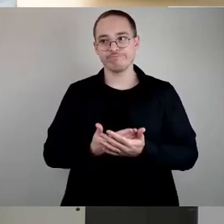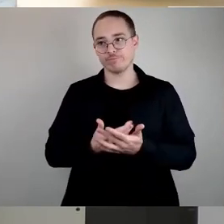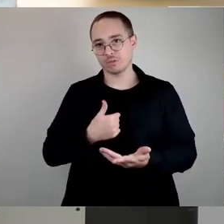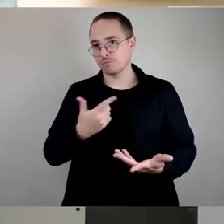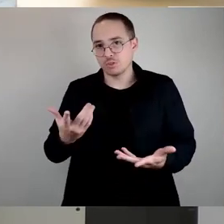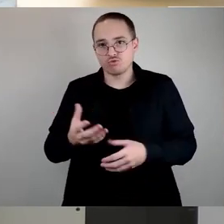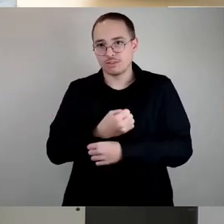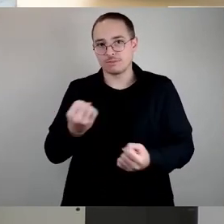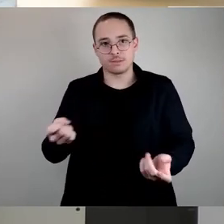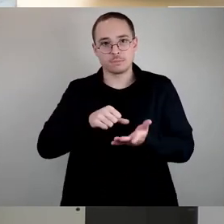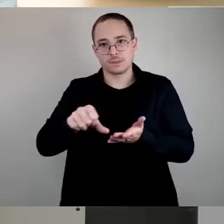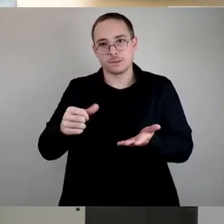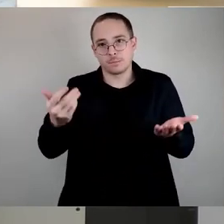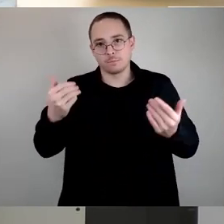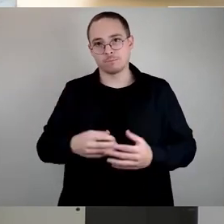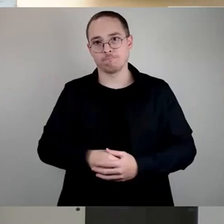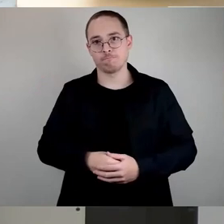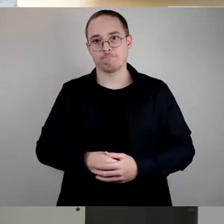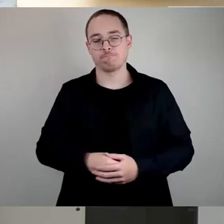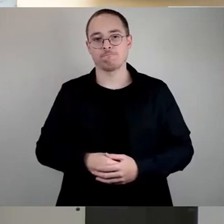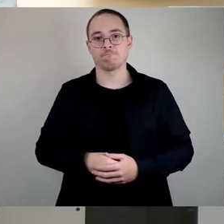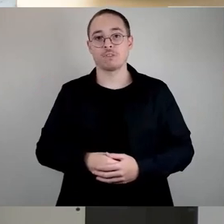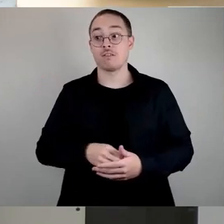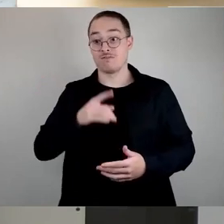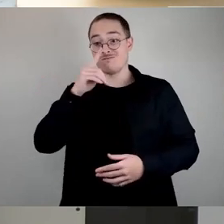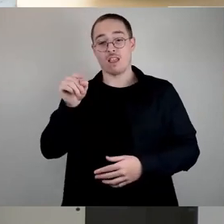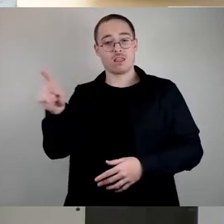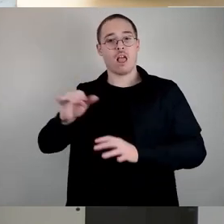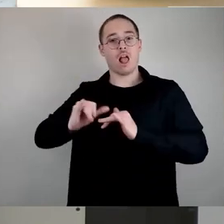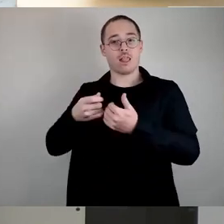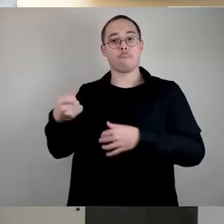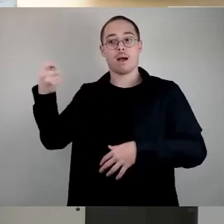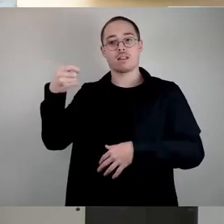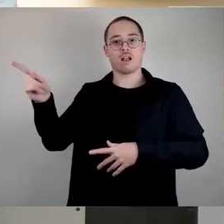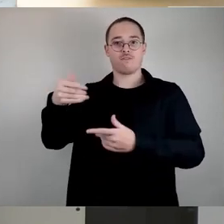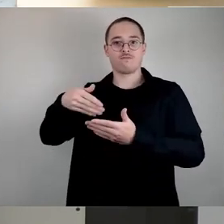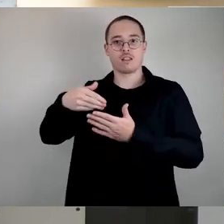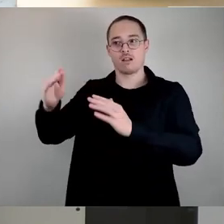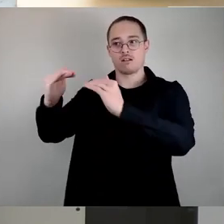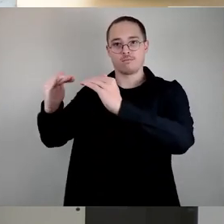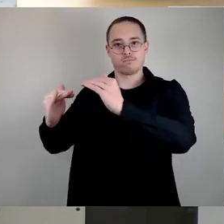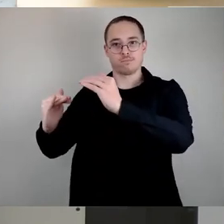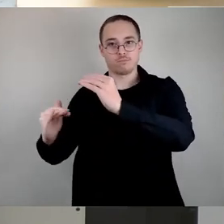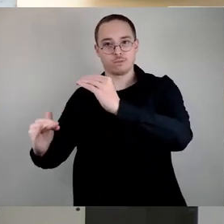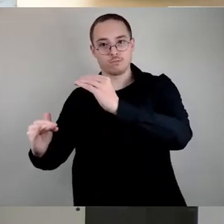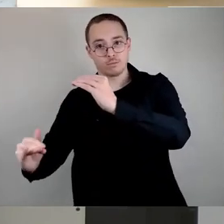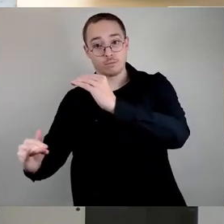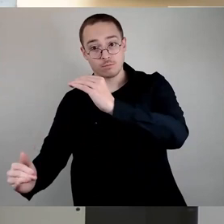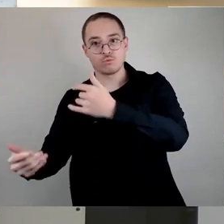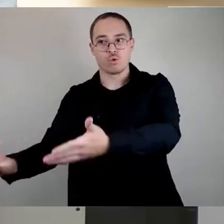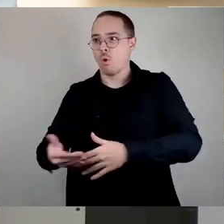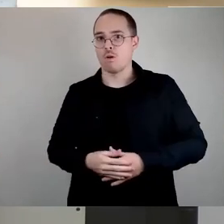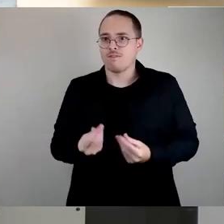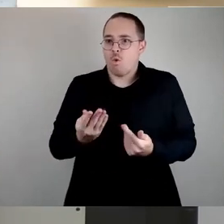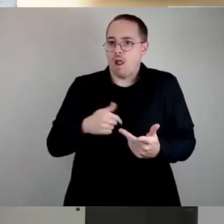Eine weitere Absenkung der Elternbeiträge vorzunehmen ist schon angesichts der enormen Aufgaben vor unserer Brust Populismus. Ich sage nur